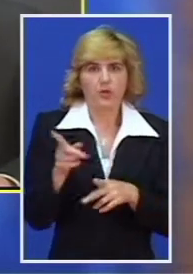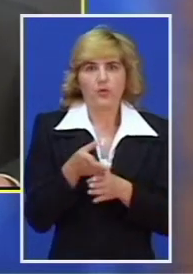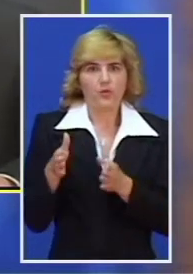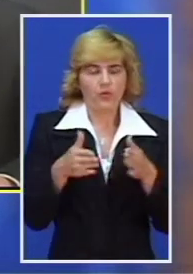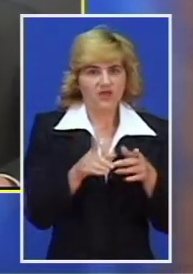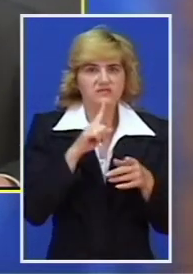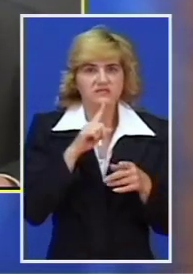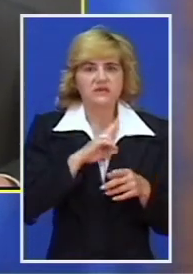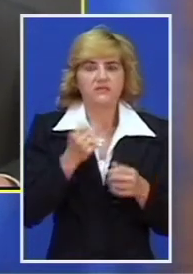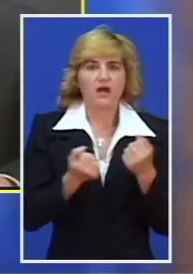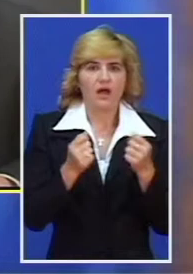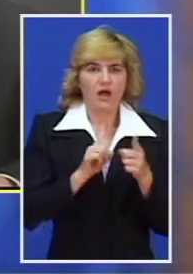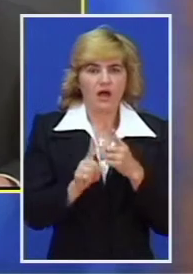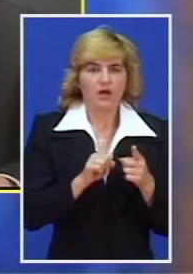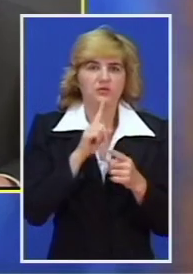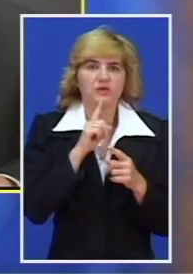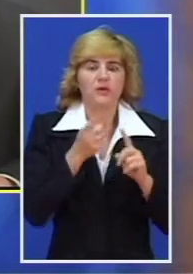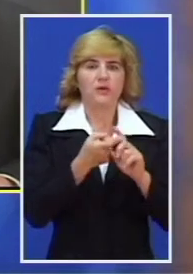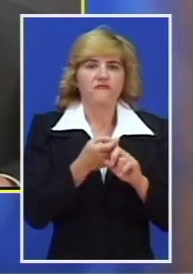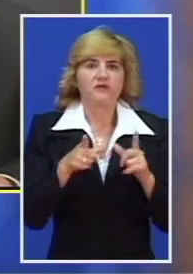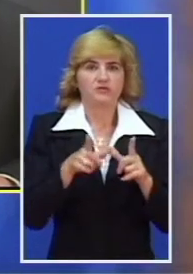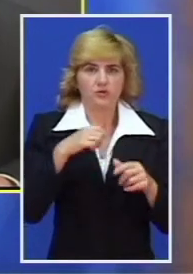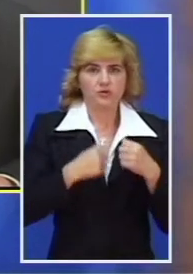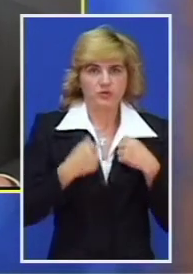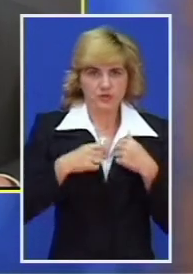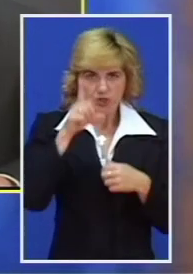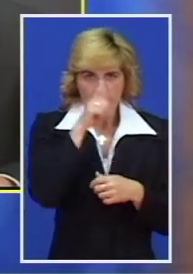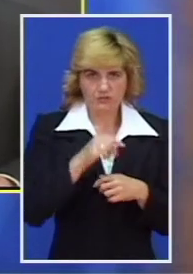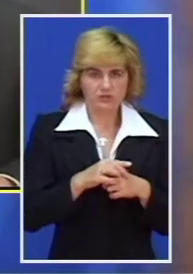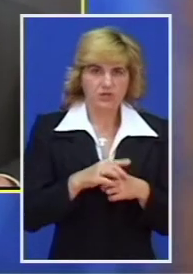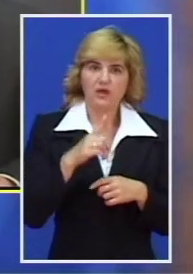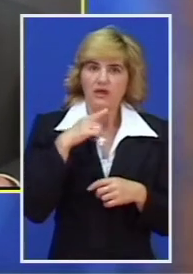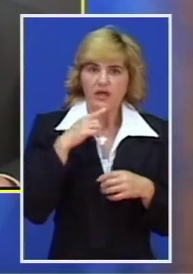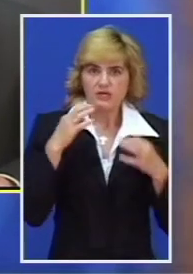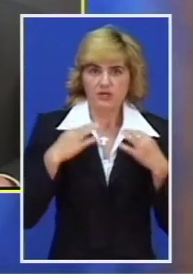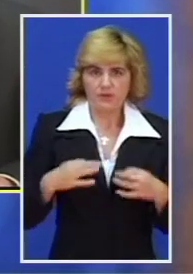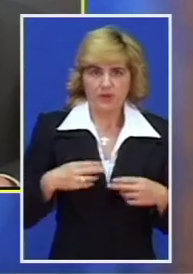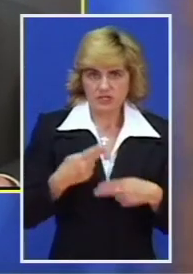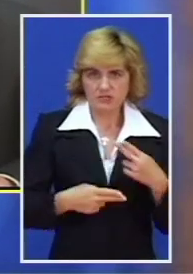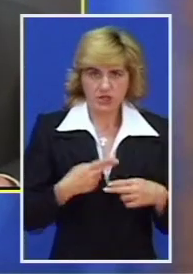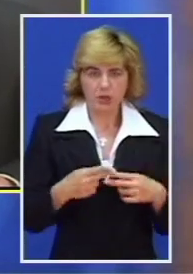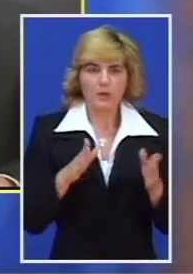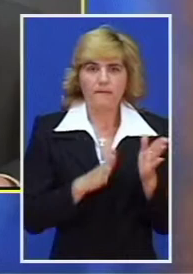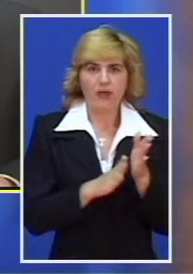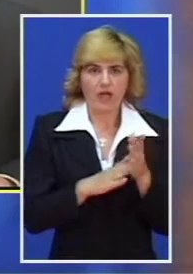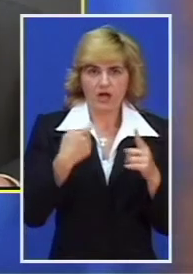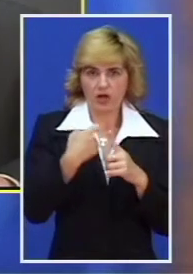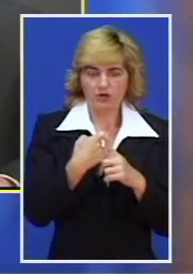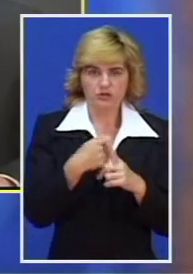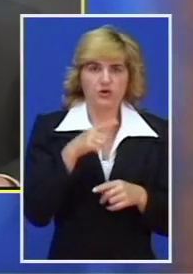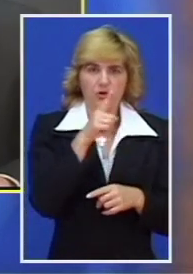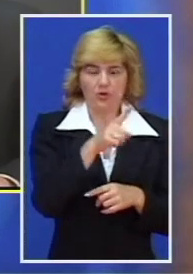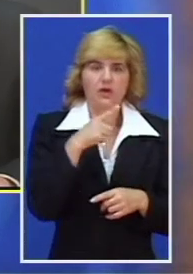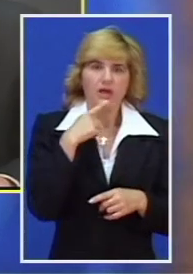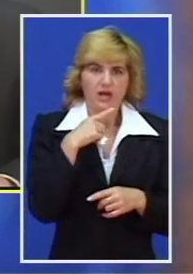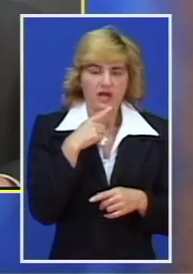obnovu postojećeg kolovoza i poveza na teritoriji Subotičke opštine. Rekao je predsednik komisije za javne nabavke Milan Končar. On je dalje rekao da